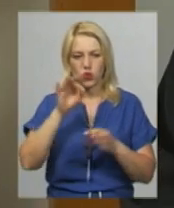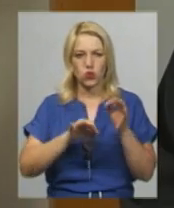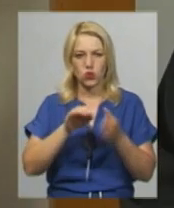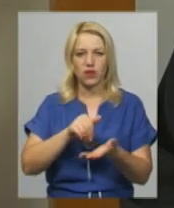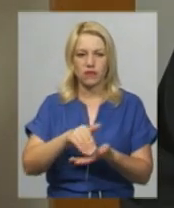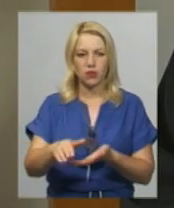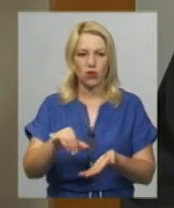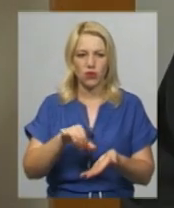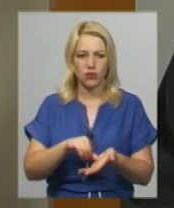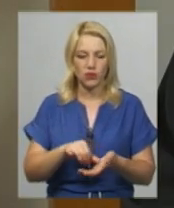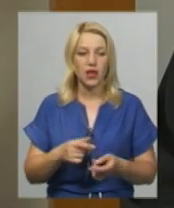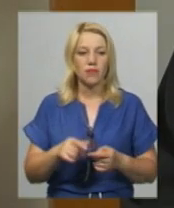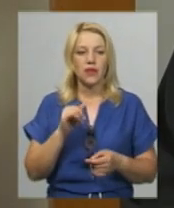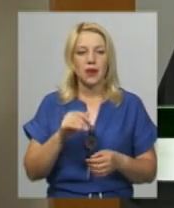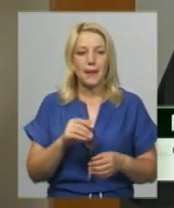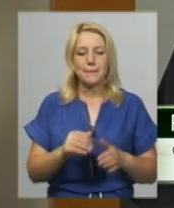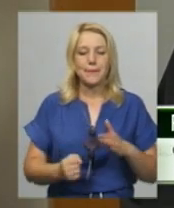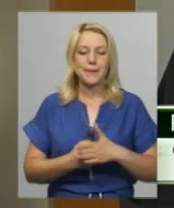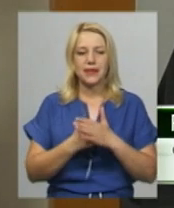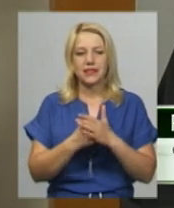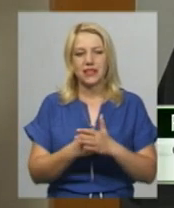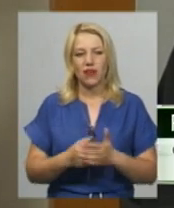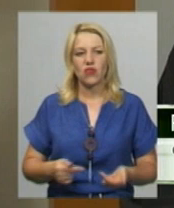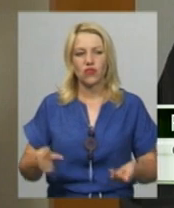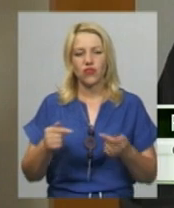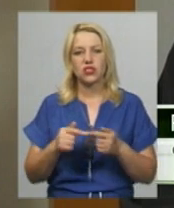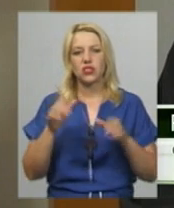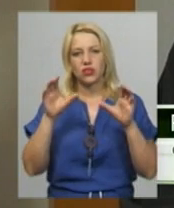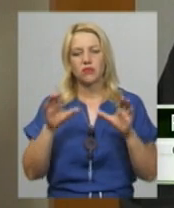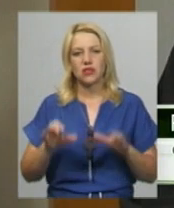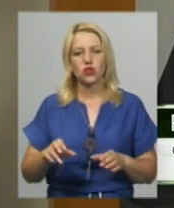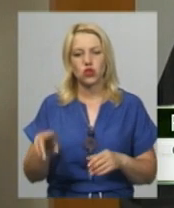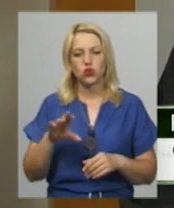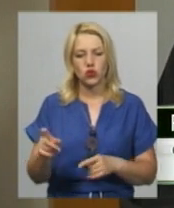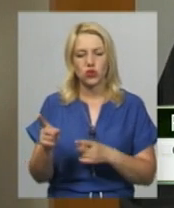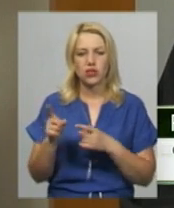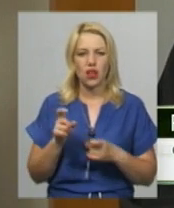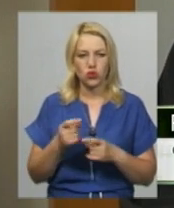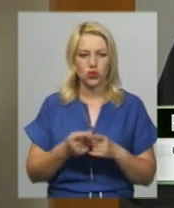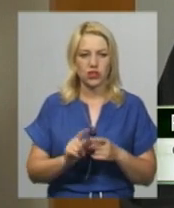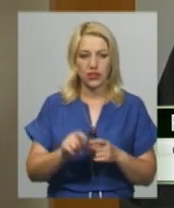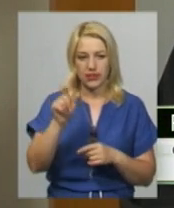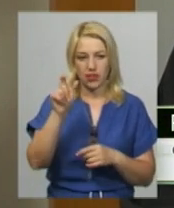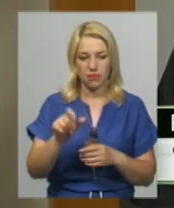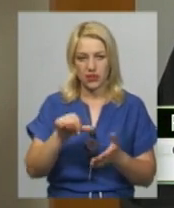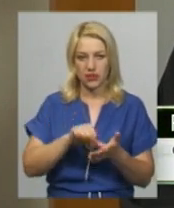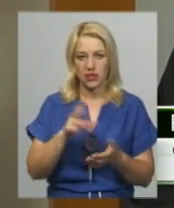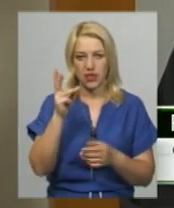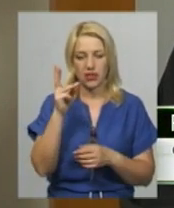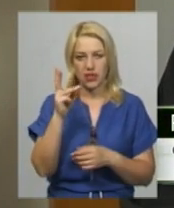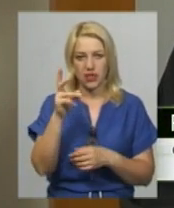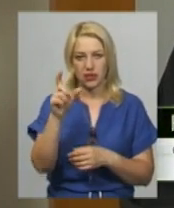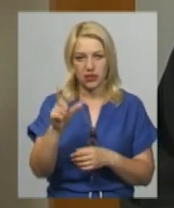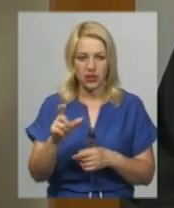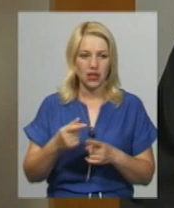Підстав визначених кодексом над адміністративною судою щодо залучення саме вдармого, як представника третьої особи, яка